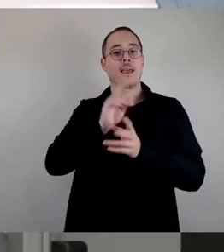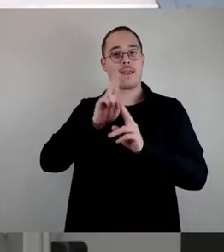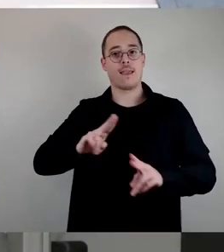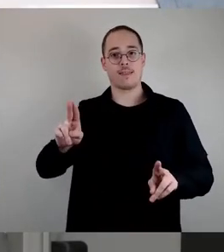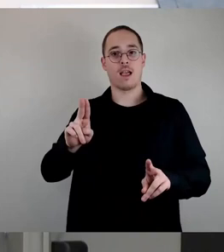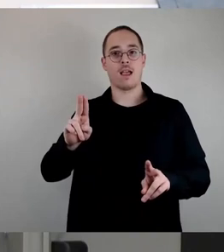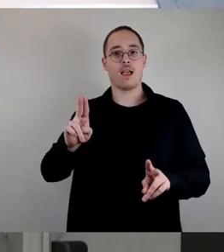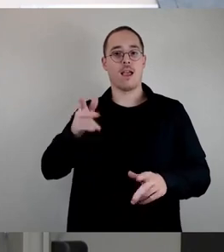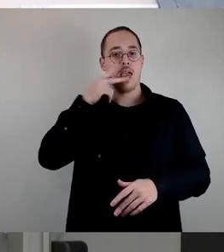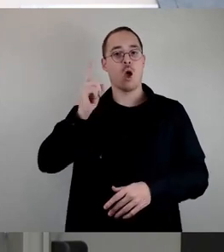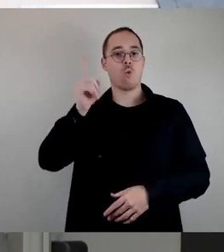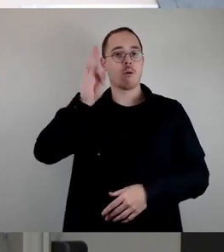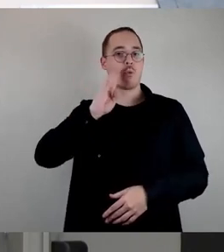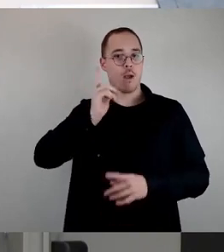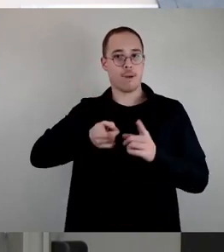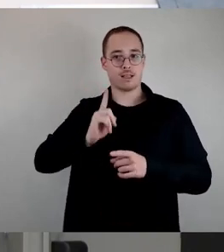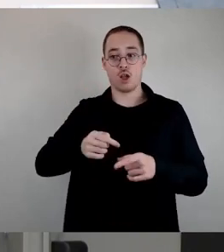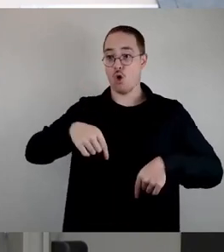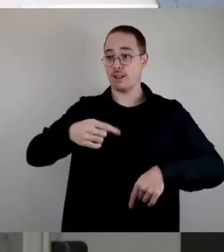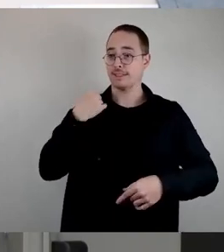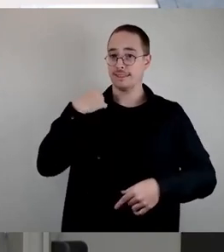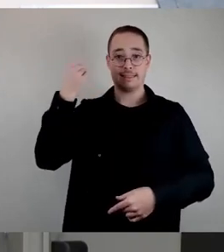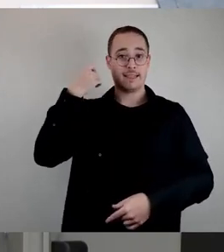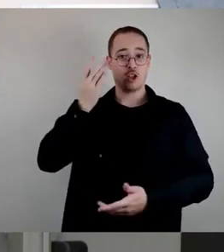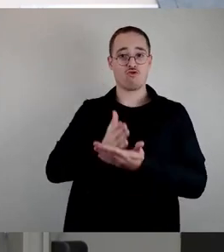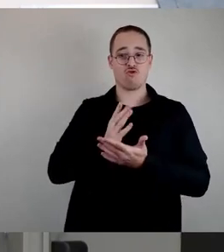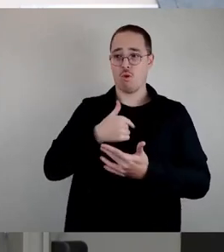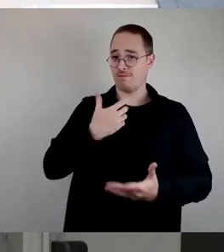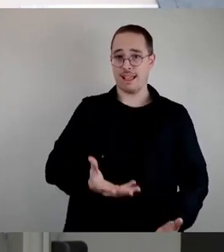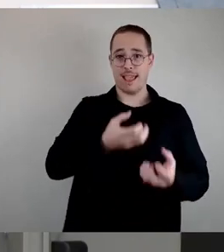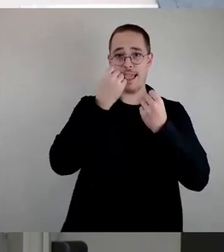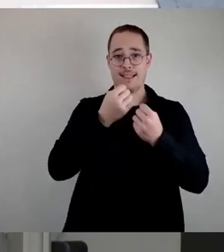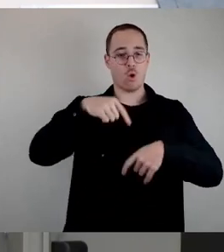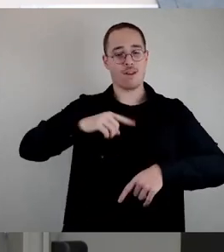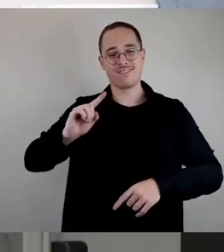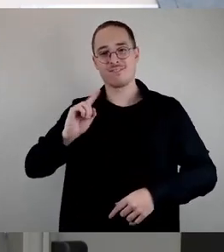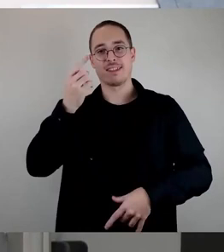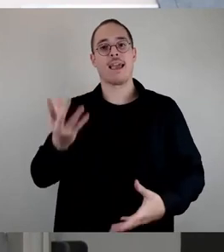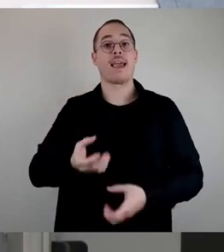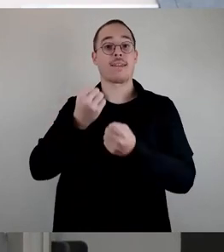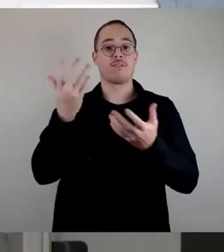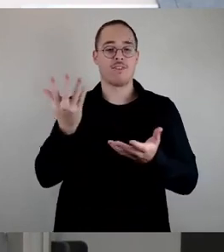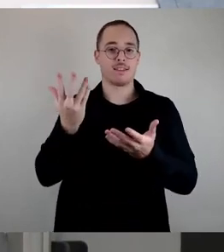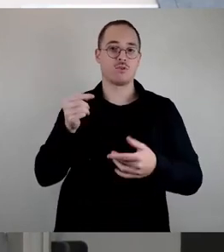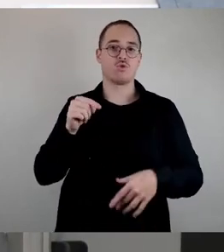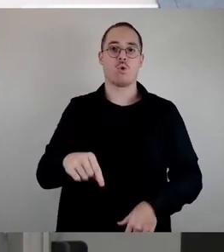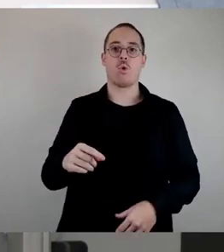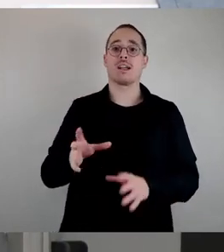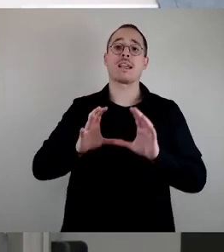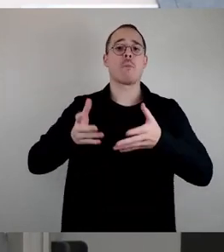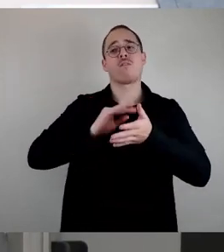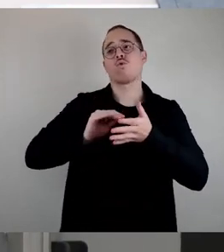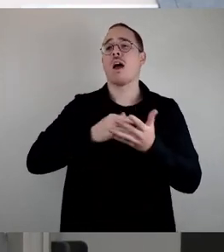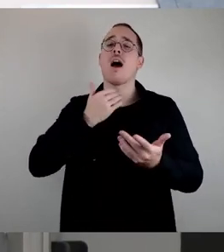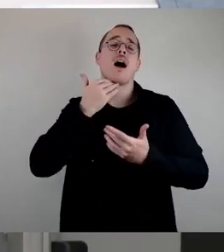heute das zweite Mal Bildungspolitik in Vertretung für Franz-Josef Fischer. Das Schwärmen über die Gemeinschaftsschule ist seit über 30 Jahren im Gange. 92